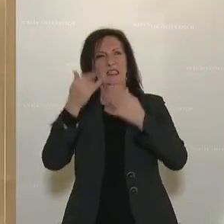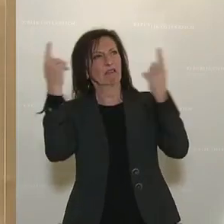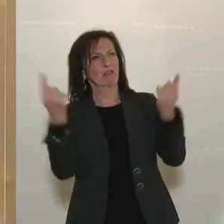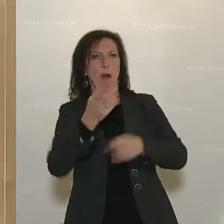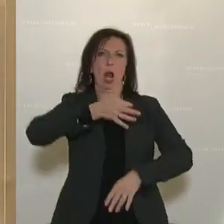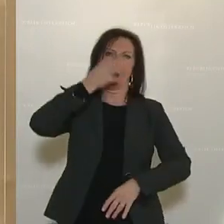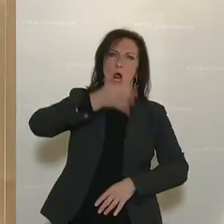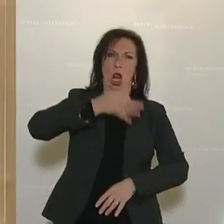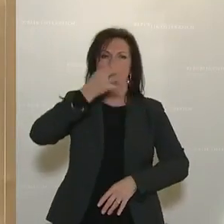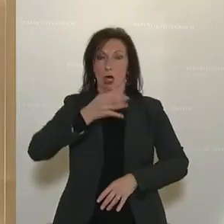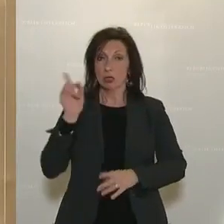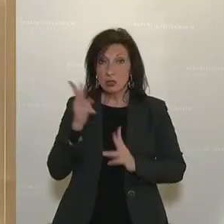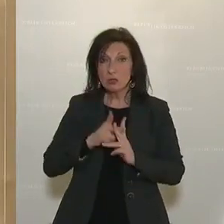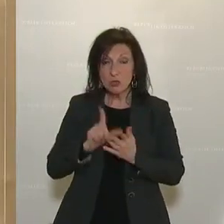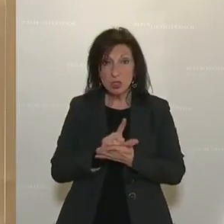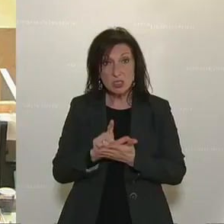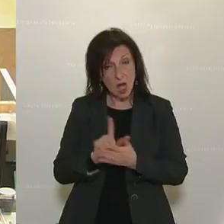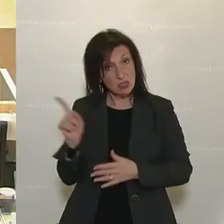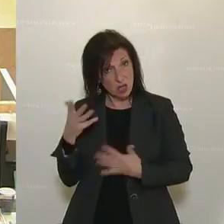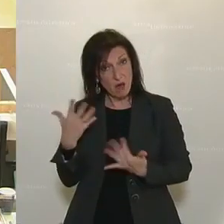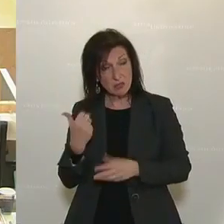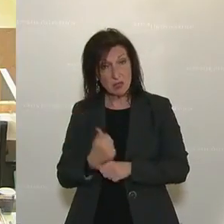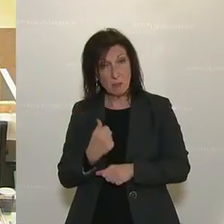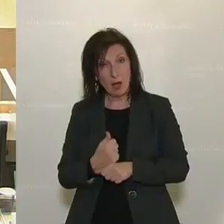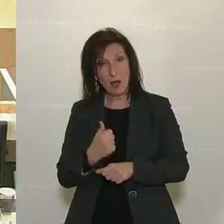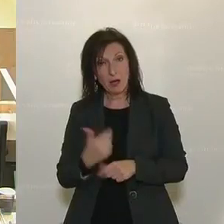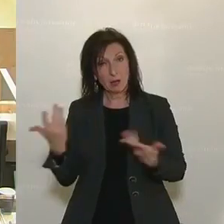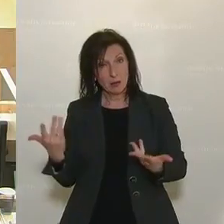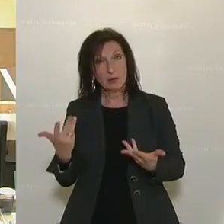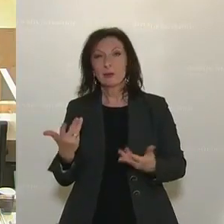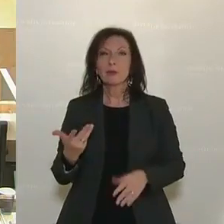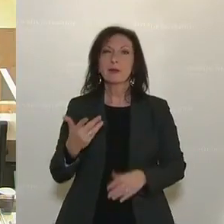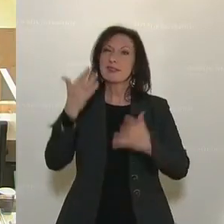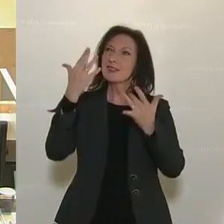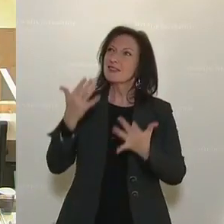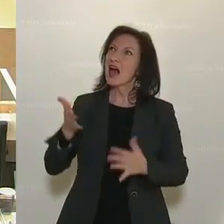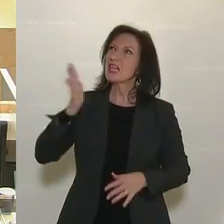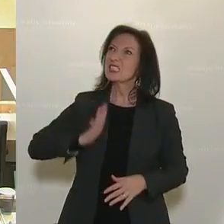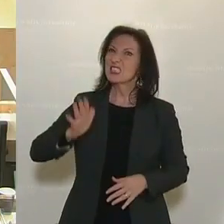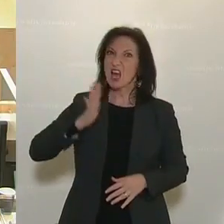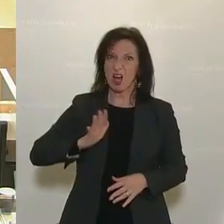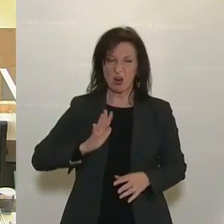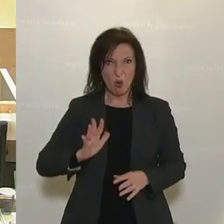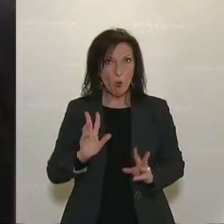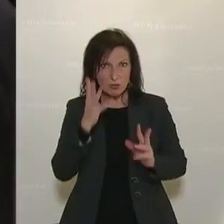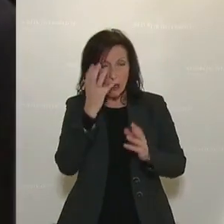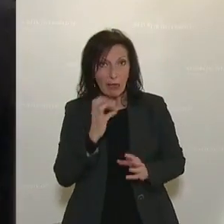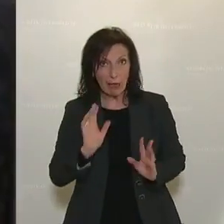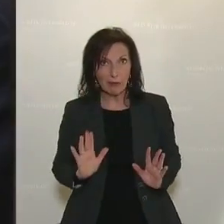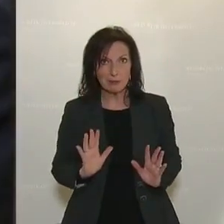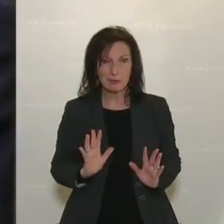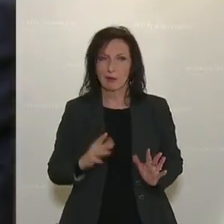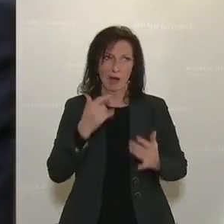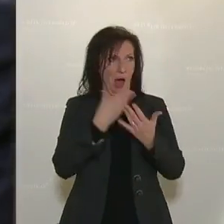stützt. Sie haben es in der Zwischenzeit so weit gebracht, dass man Ihnen nicht einmal mehr eine seriöse Zahl abnimmt. Das ist auch eine Leistung nach einem Jahr